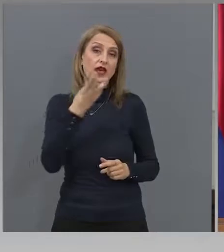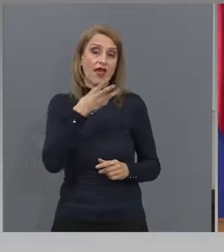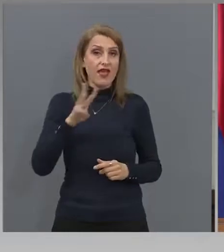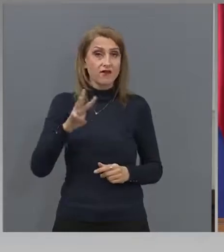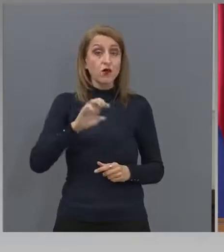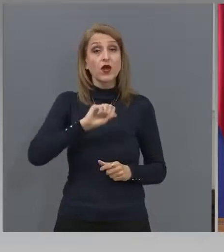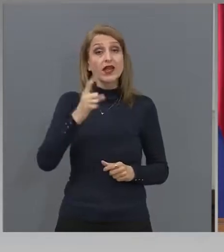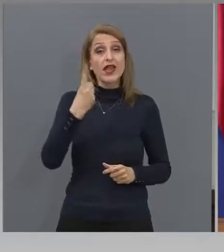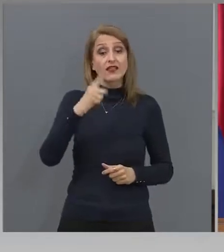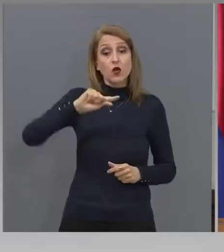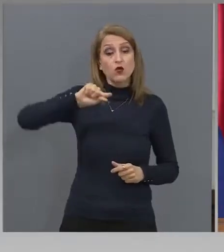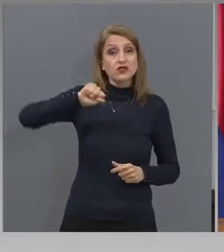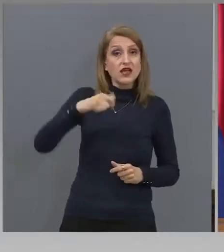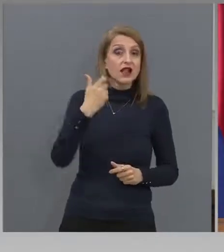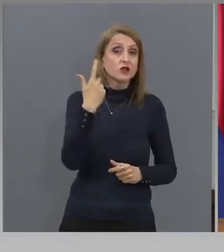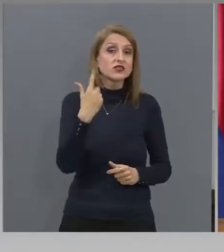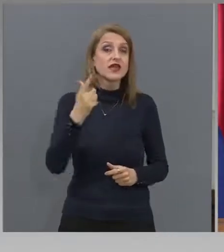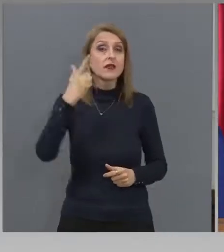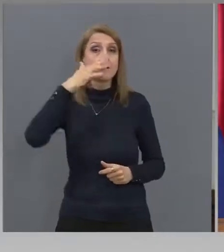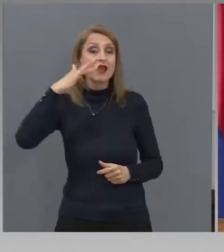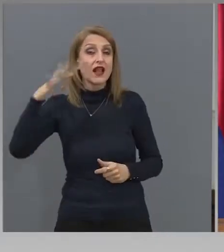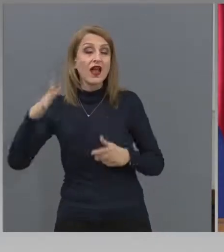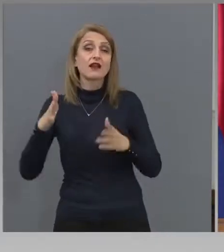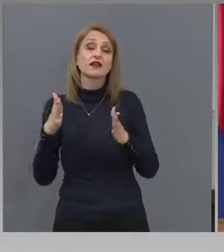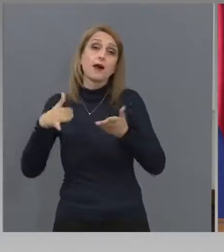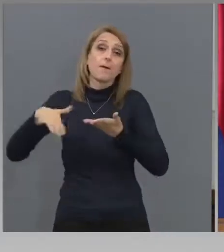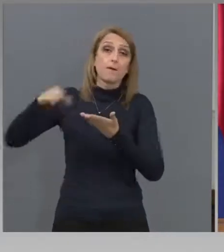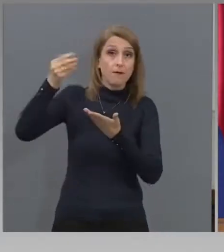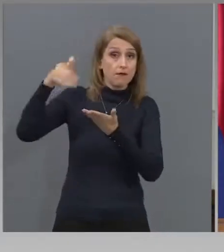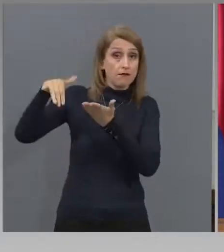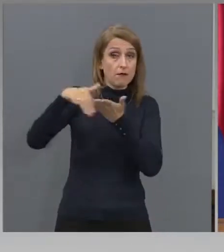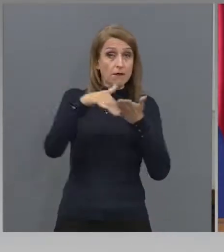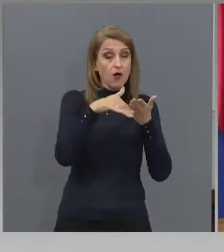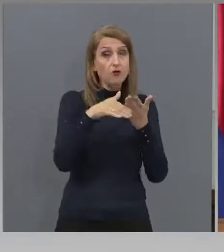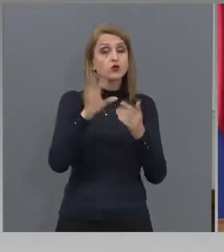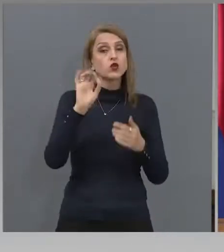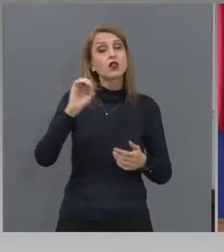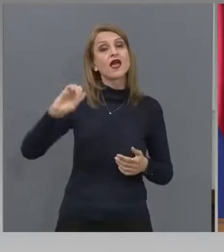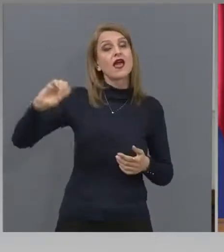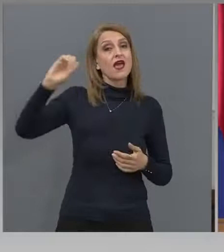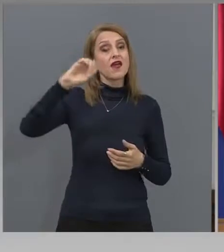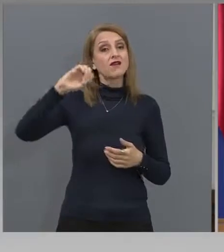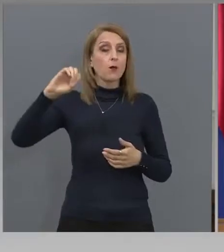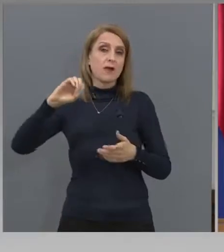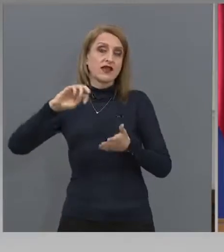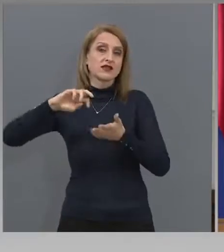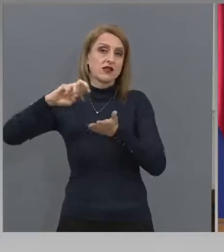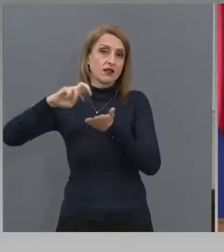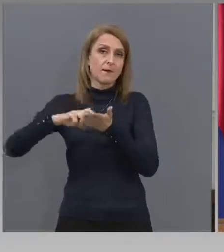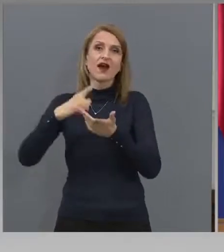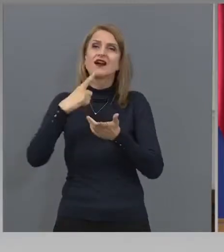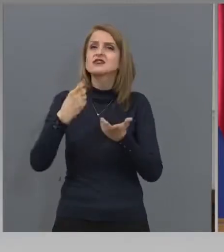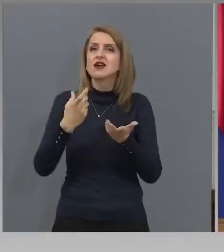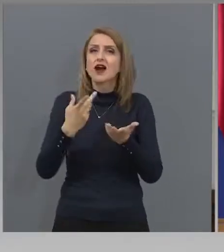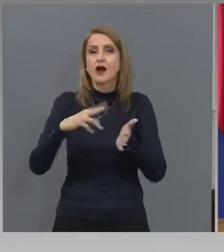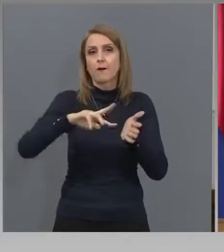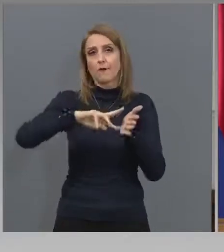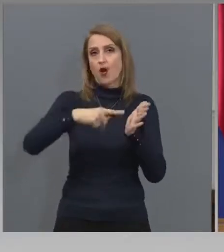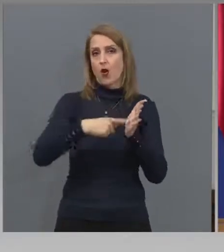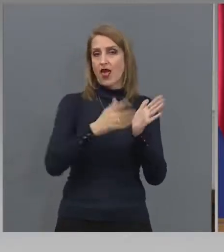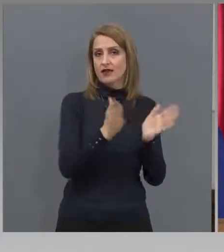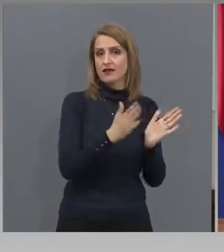,7 милиарда евро пакет от помощ от Европейската инвестиционна банка за проект. Това е